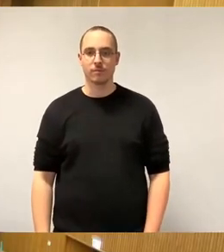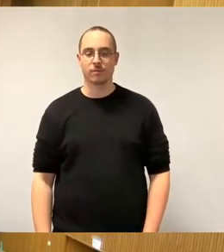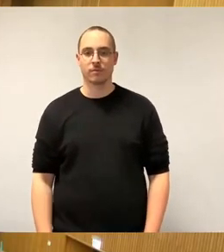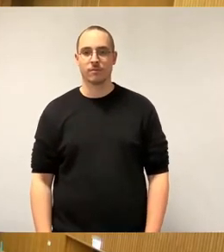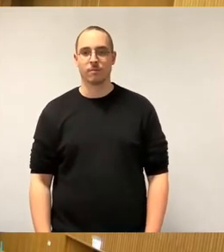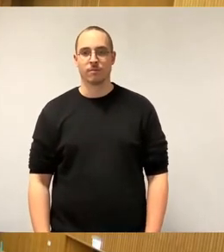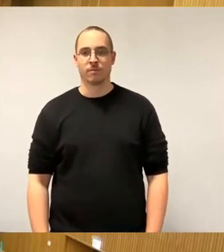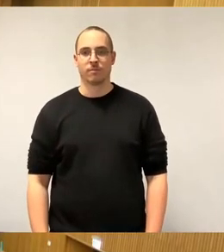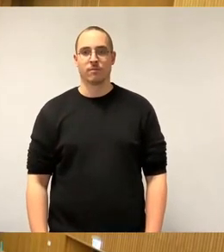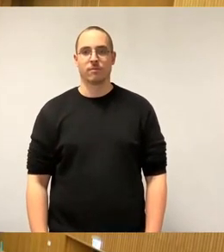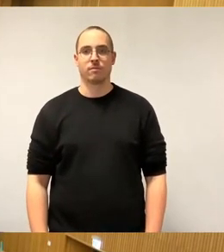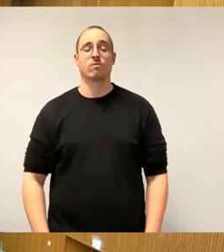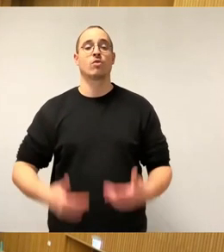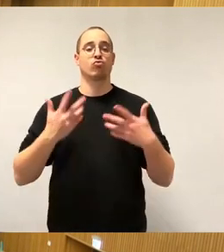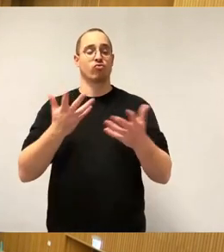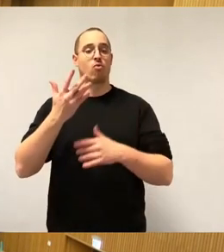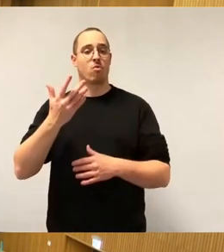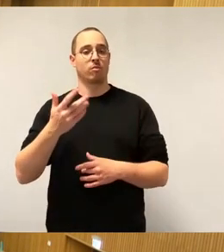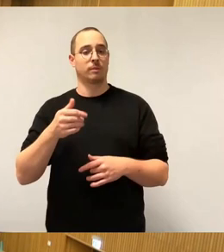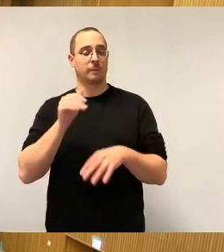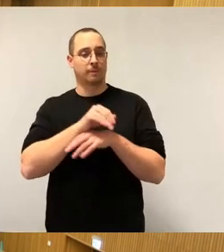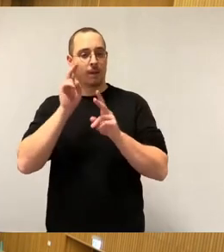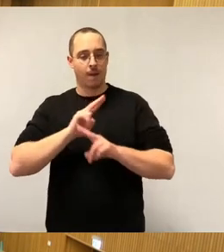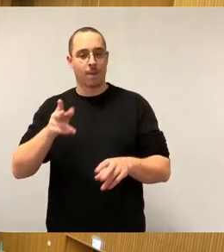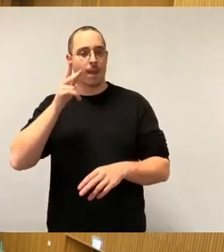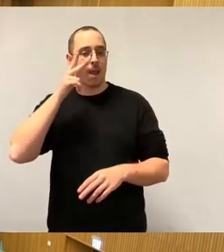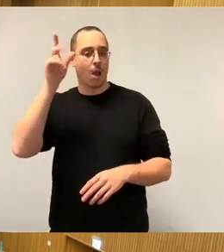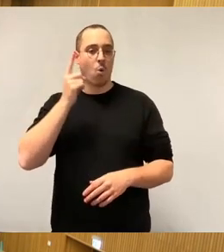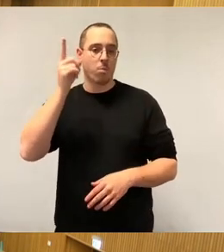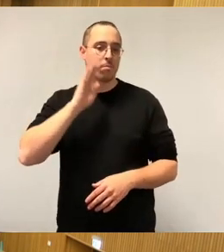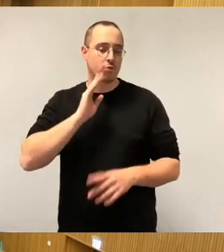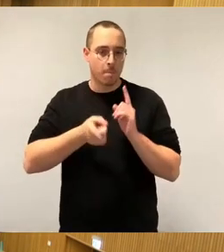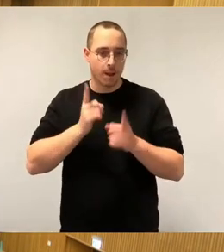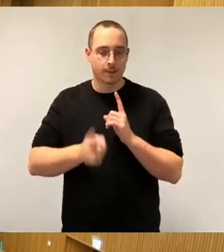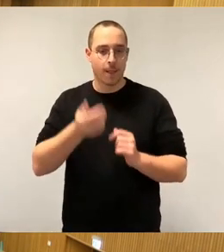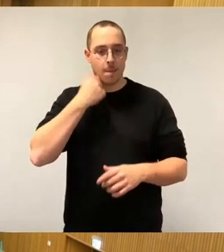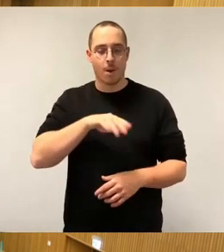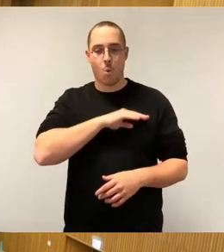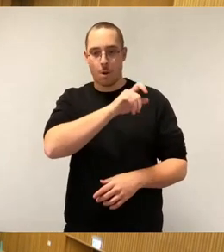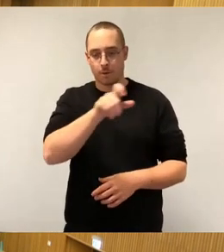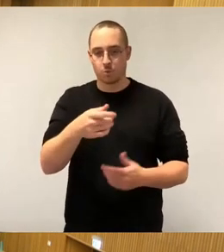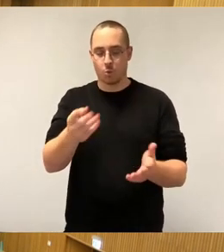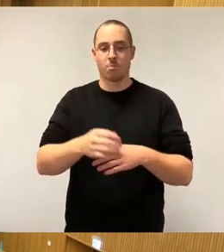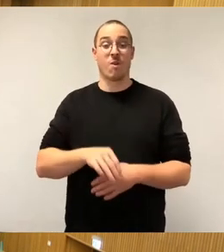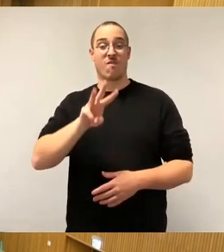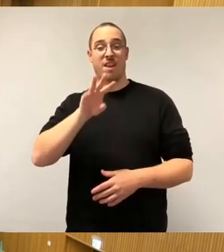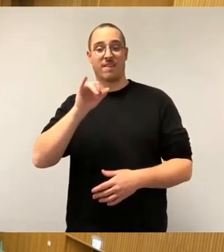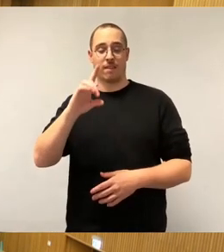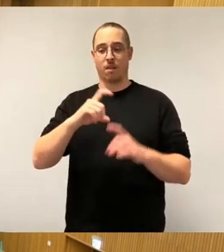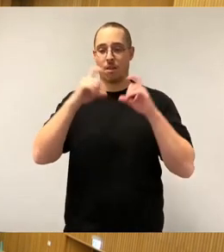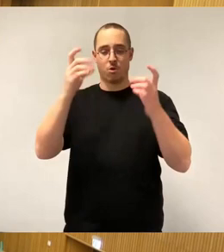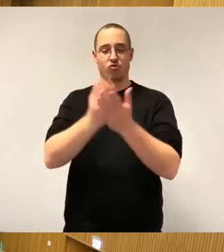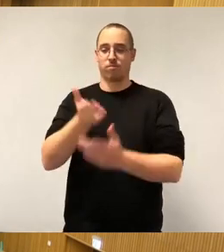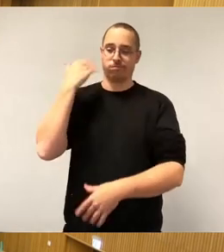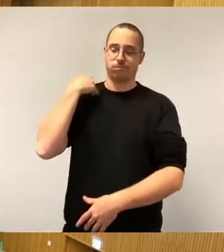Werter Herr Oberbürgermeister, liebe Kolleginnen und Kollegen, das Thema WED beschäftigt uns ja nun schon seit vielen Jahren. Und